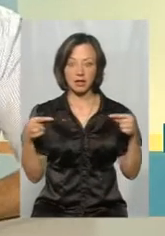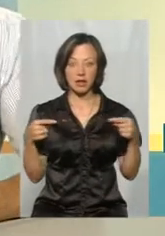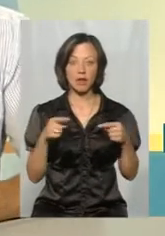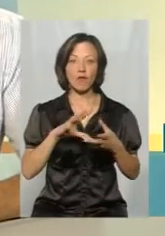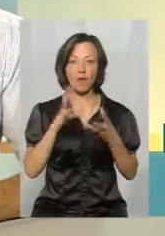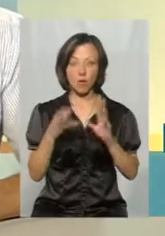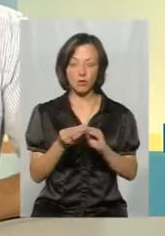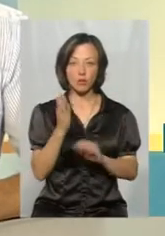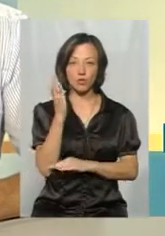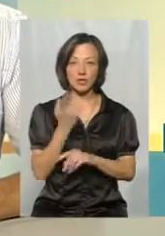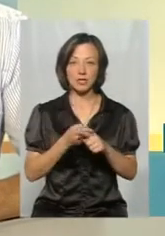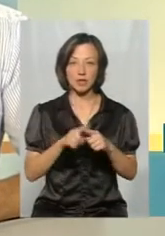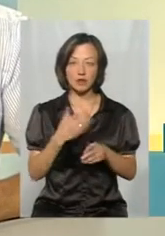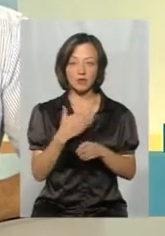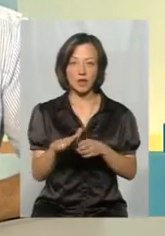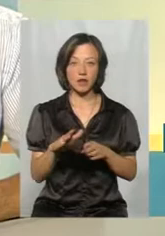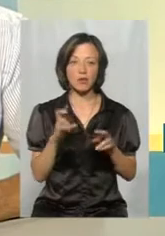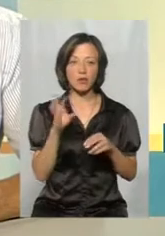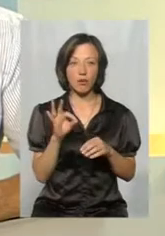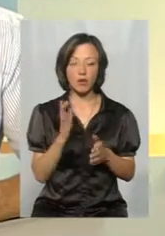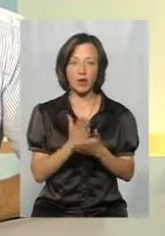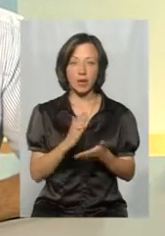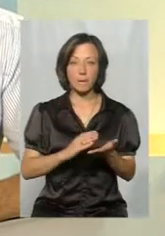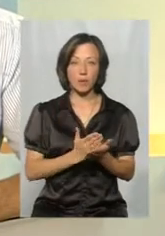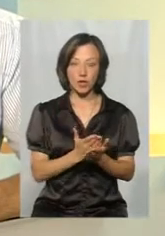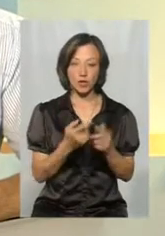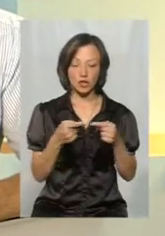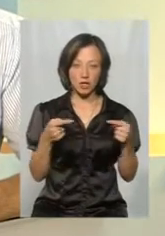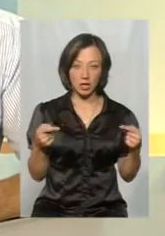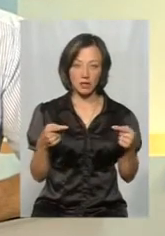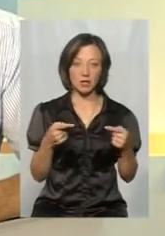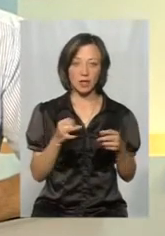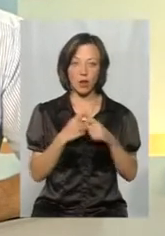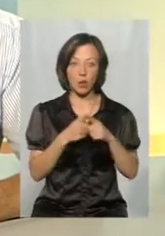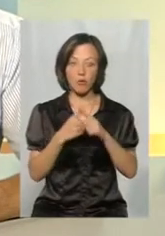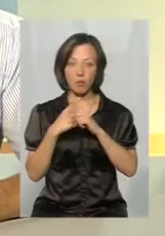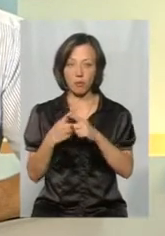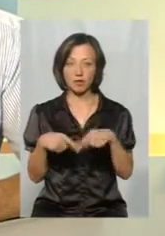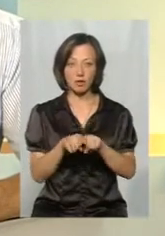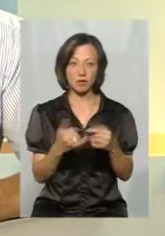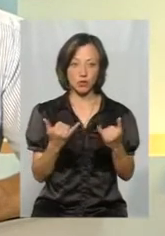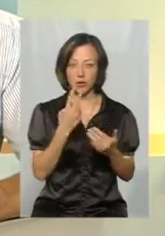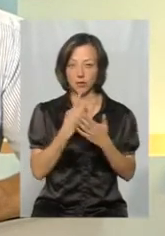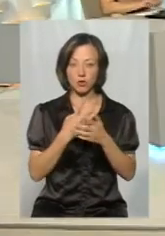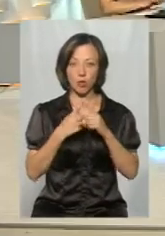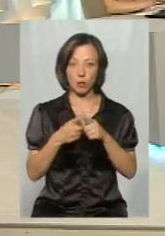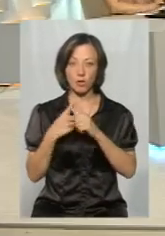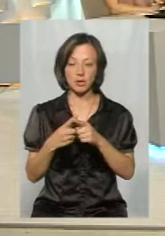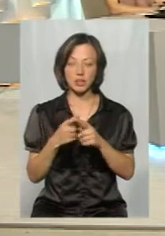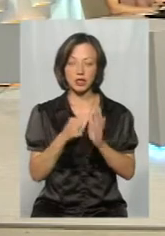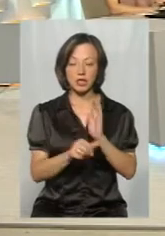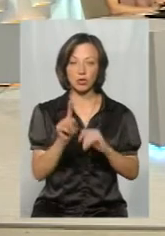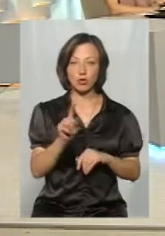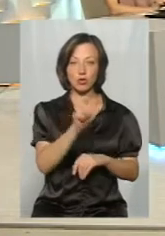комплексі ми голосували за це, щоб виділити. Тому що є політичні речі, і воно компроміс. От так, як ви сьогодні бачили компроміс. 61